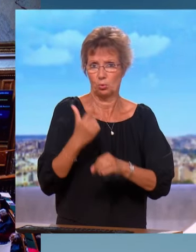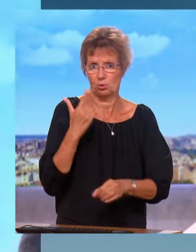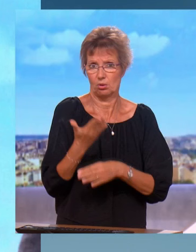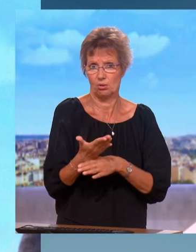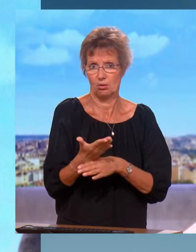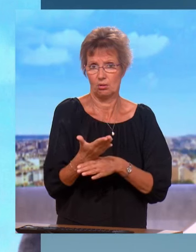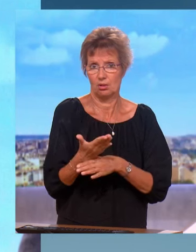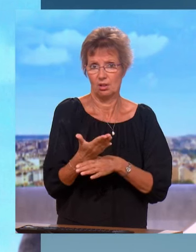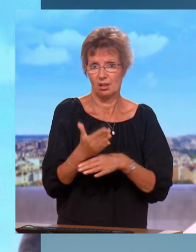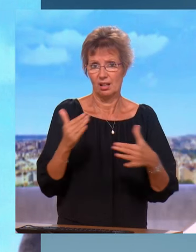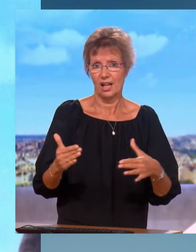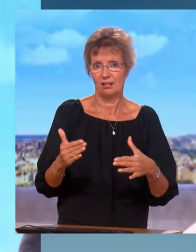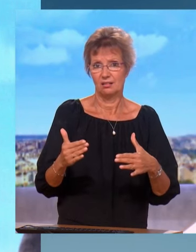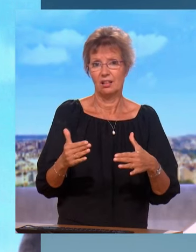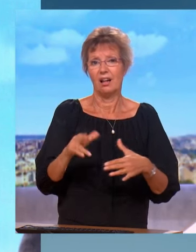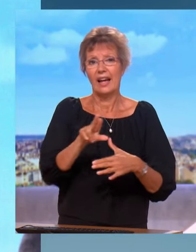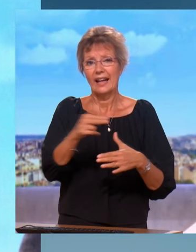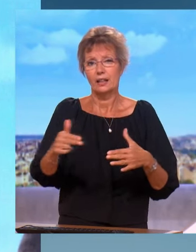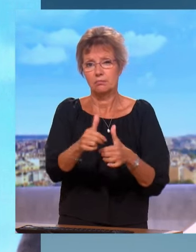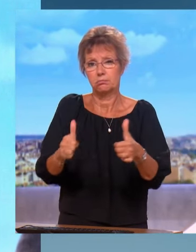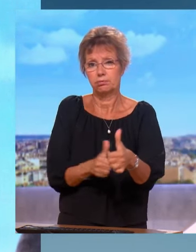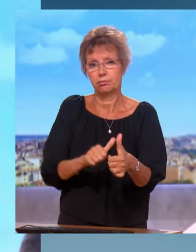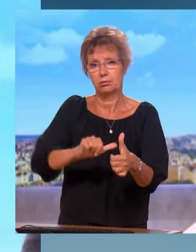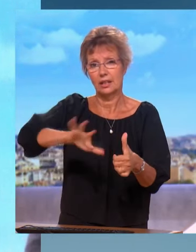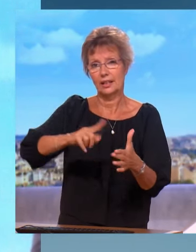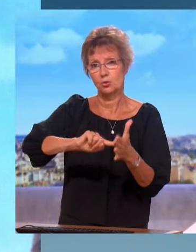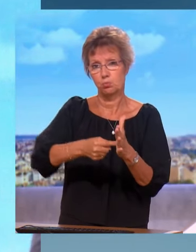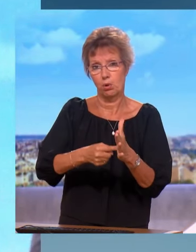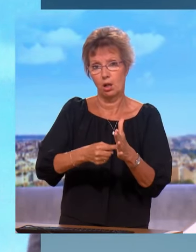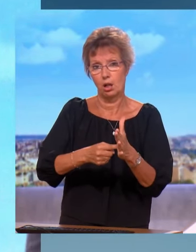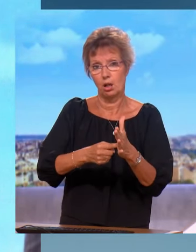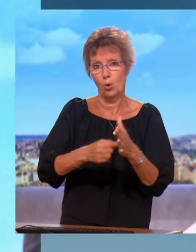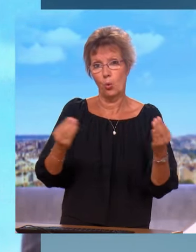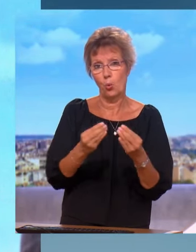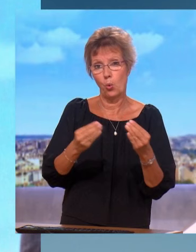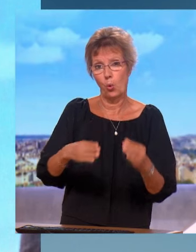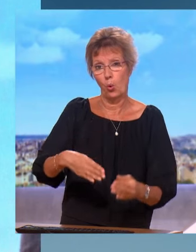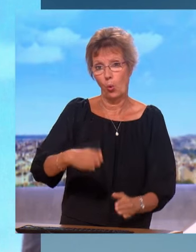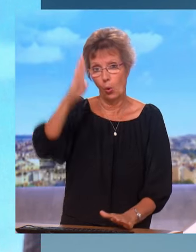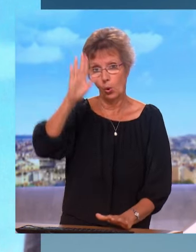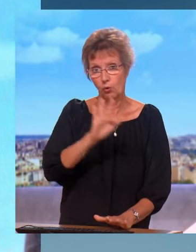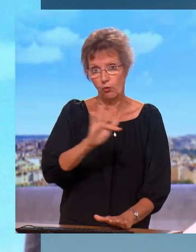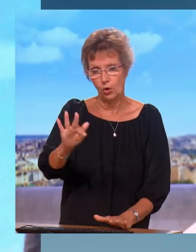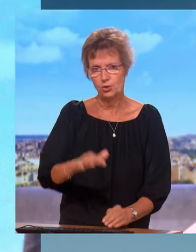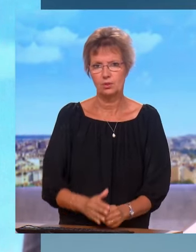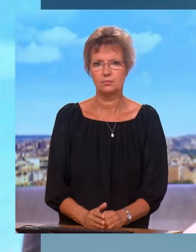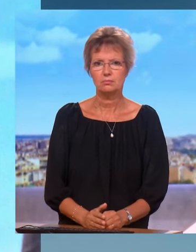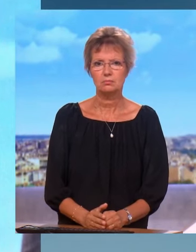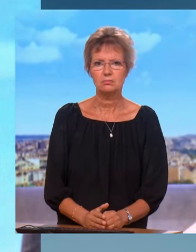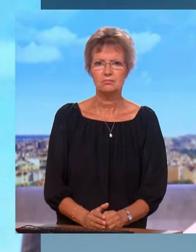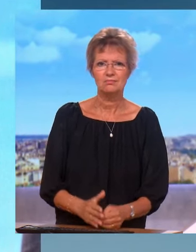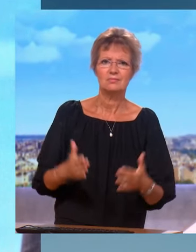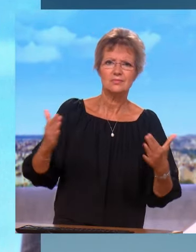le Front national avait reculé de 15 points dans la région des Hauts-de-France. C'est donc possible de les faire reculer. Mais pas par des grandes déclarations,